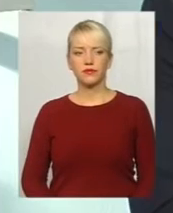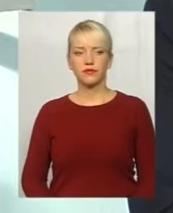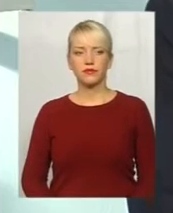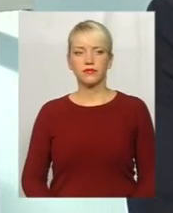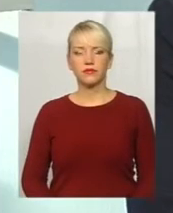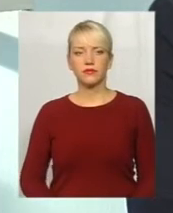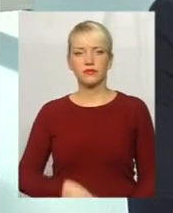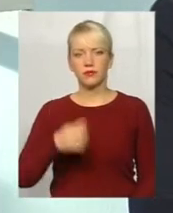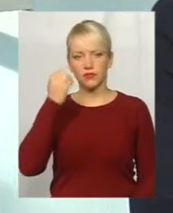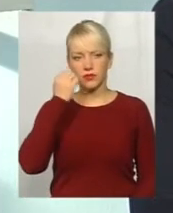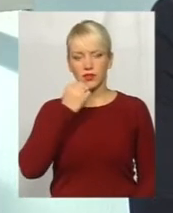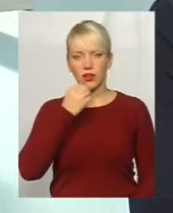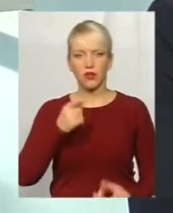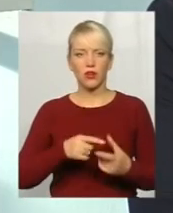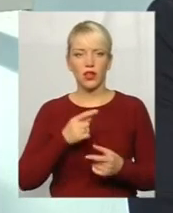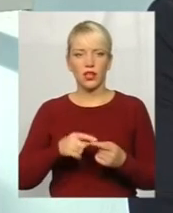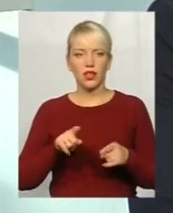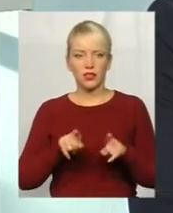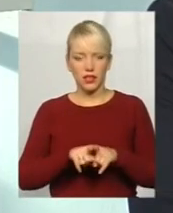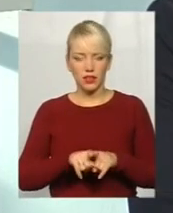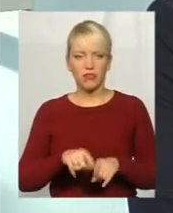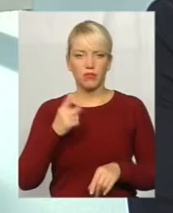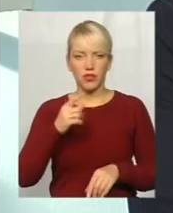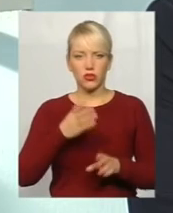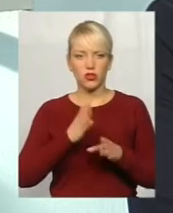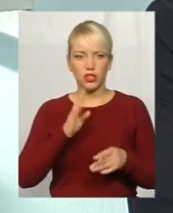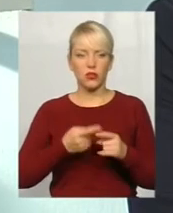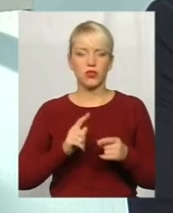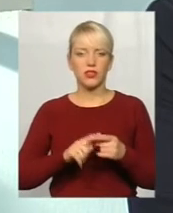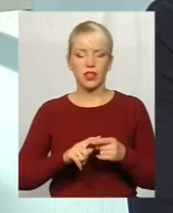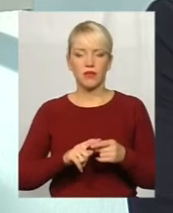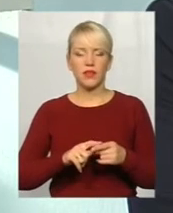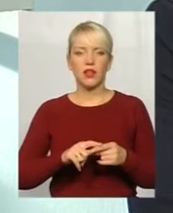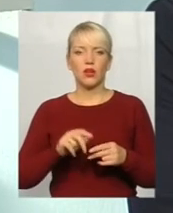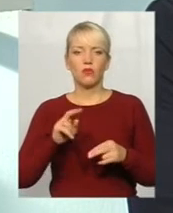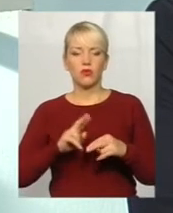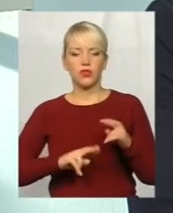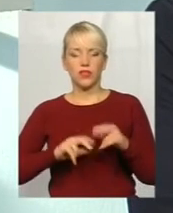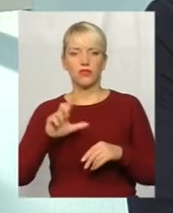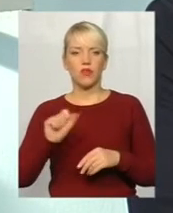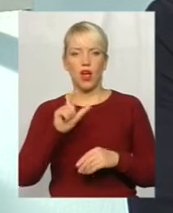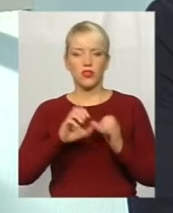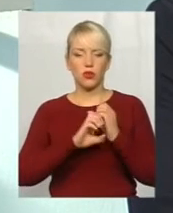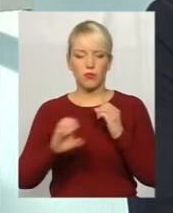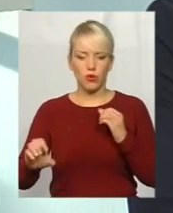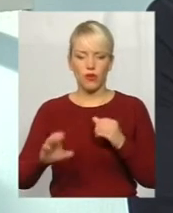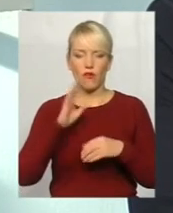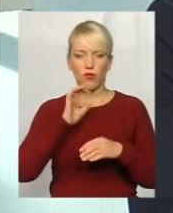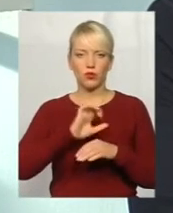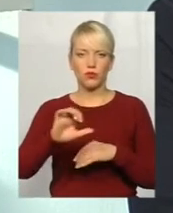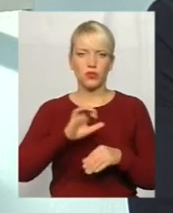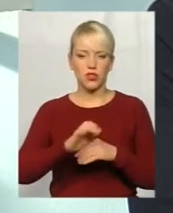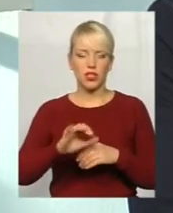Щиро дякую, але стратегія така. В першу чергу, це комунікації, будівництво, газопровід, водопостачання, каналізація